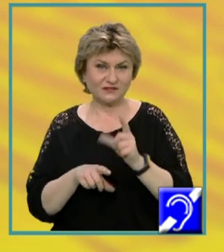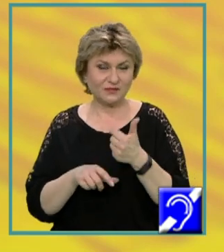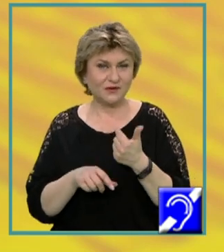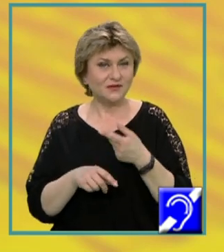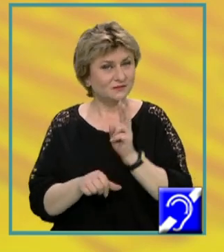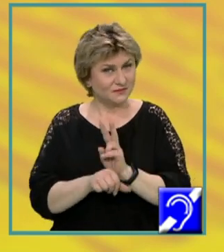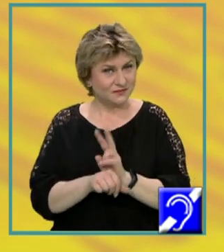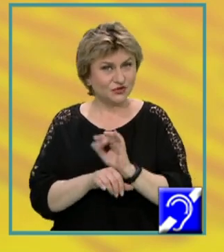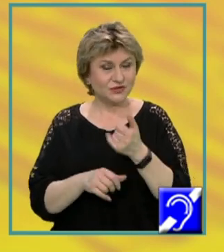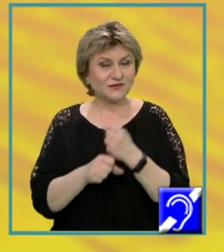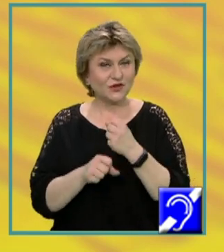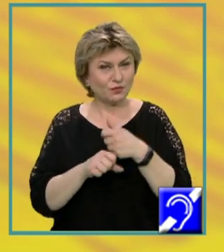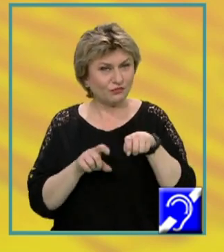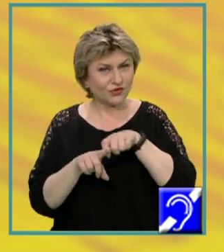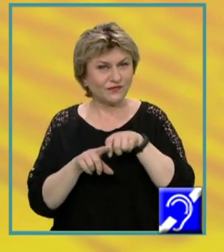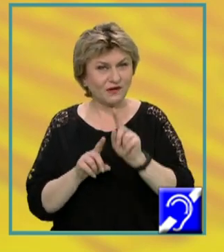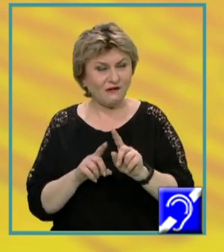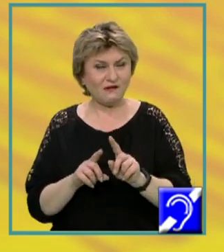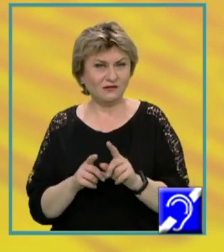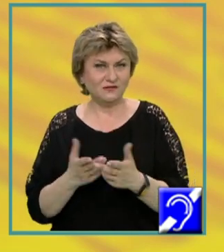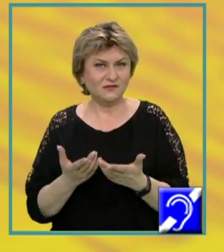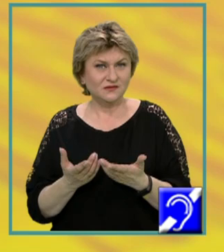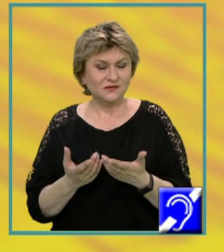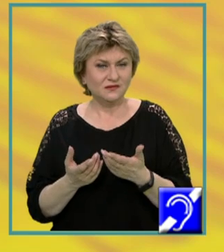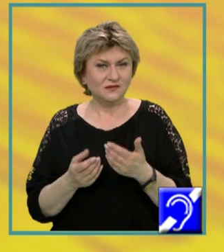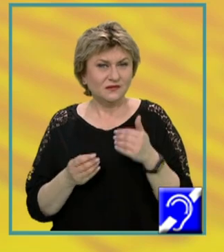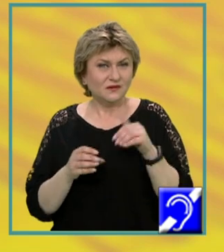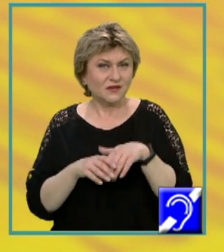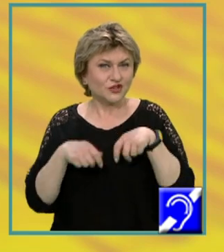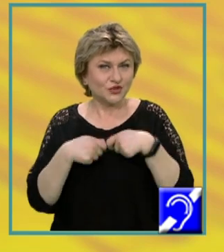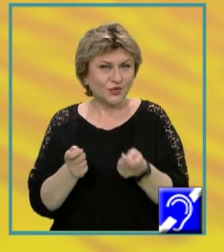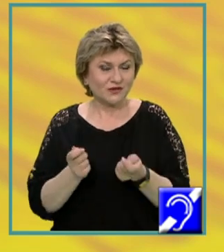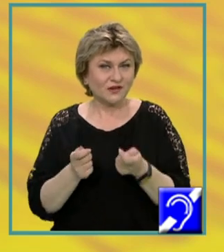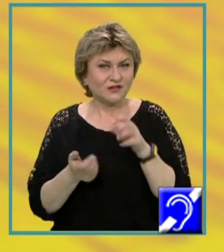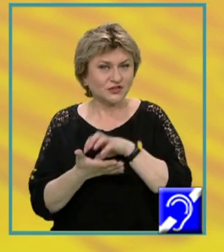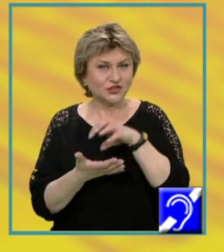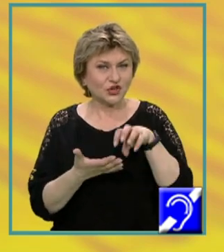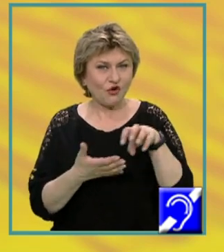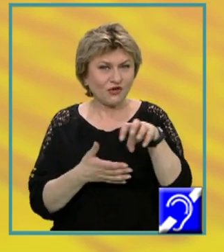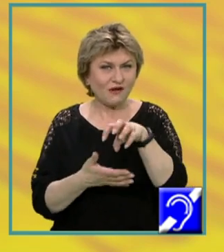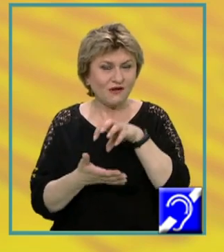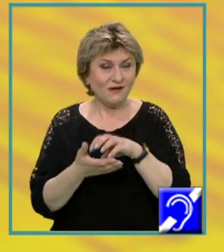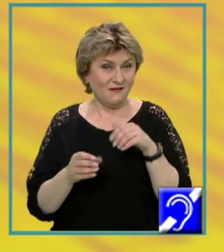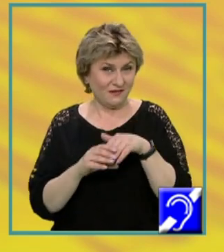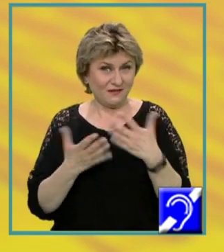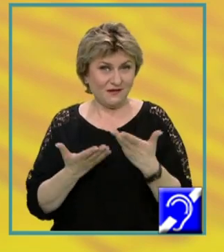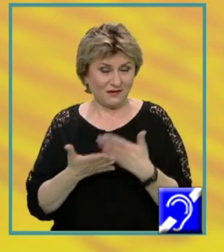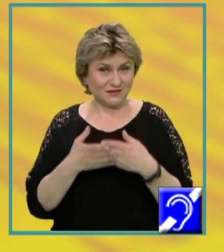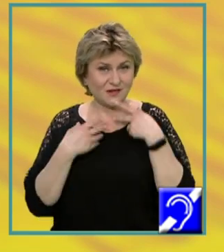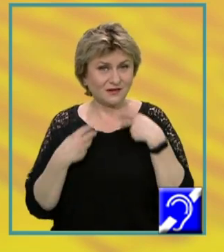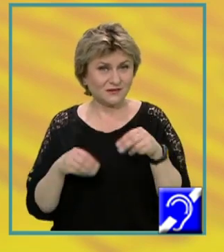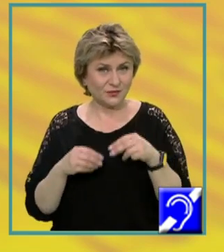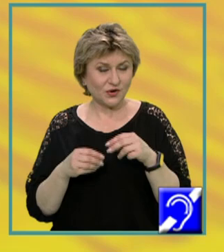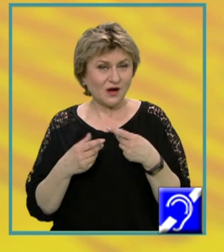fim atenți și să facem modificările respective în toate zonele în care acea secvență